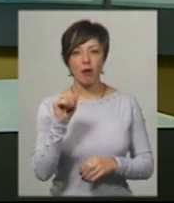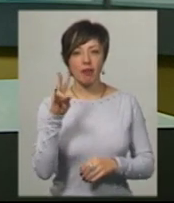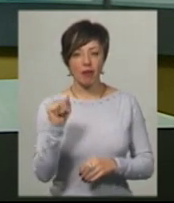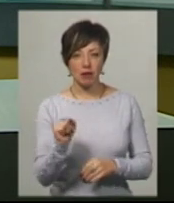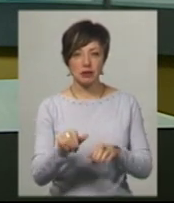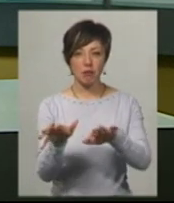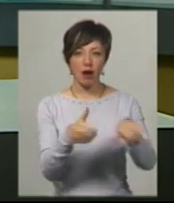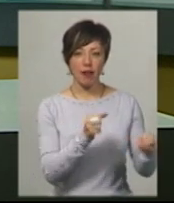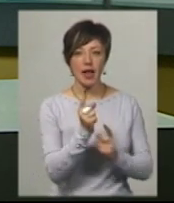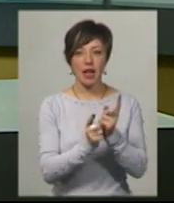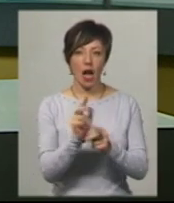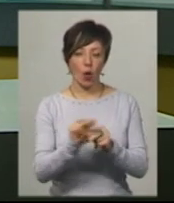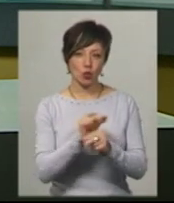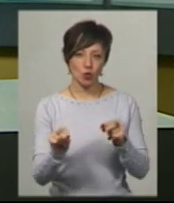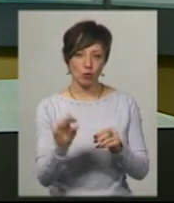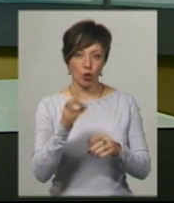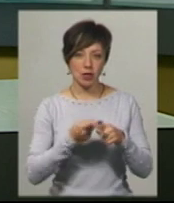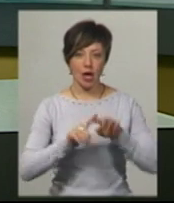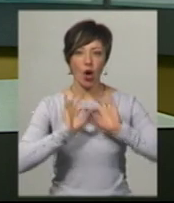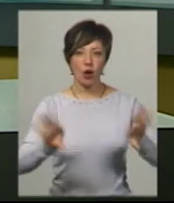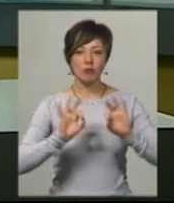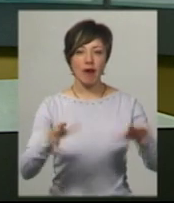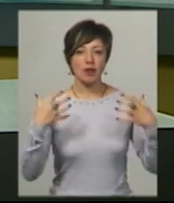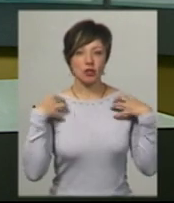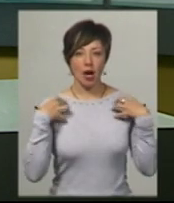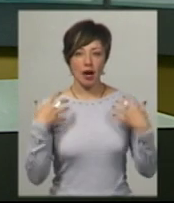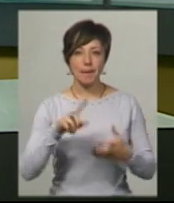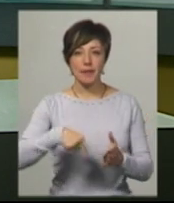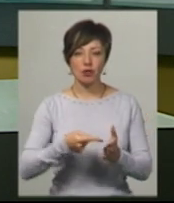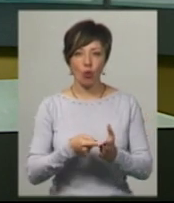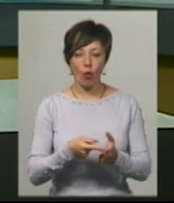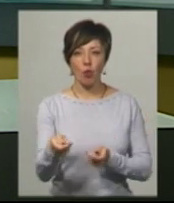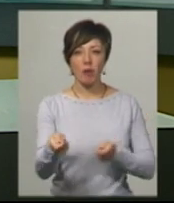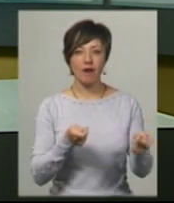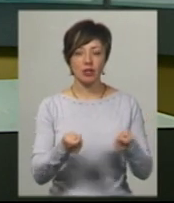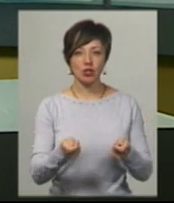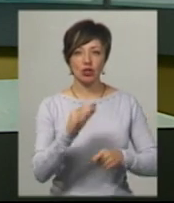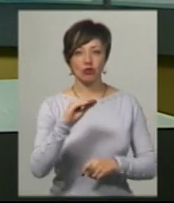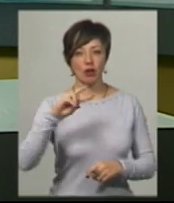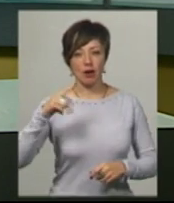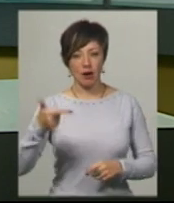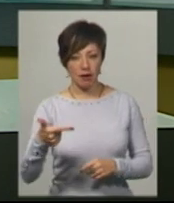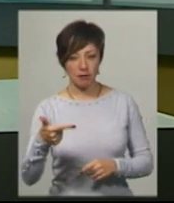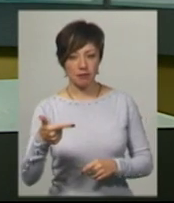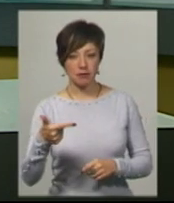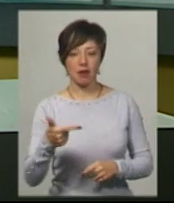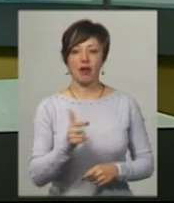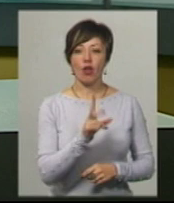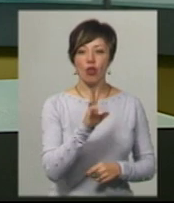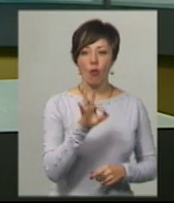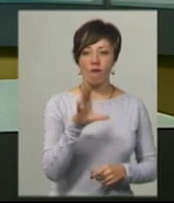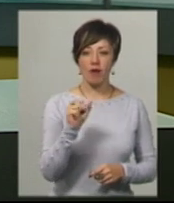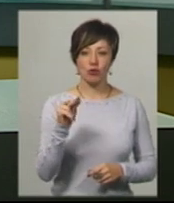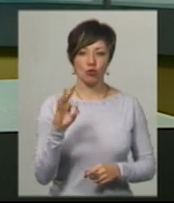центру забрали на реконструкцію. Про це розповів начальник Хмельницького міського управління житлово-комунального господарства Василь